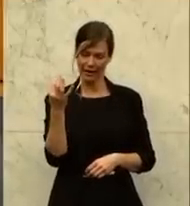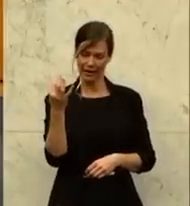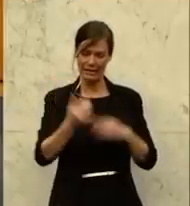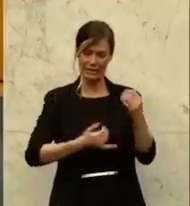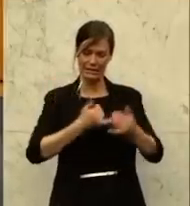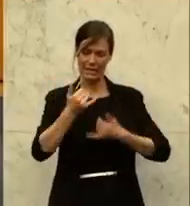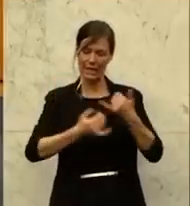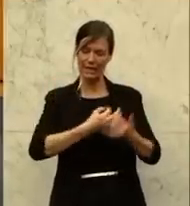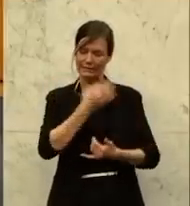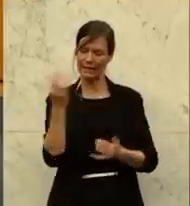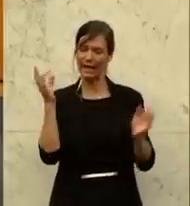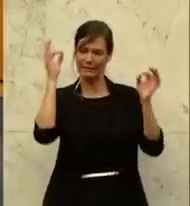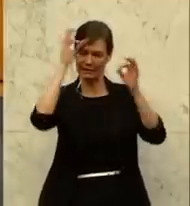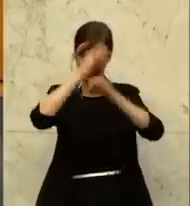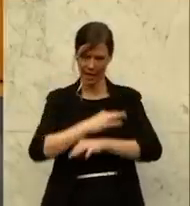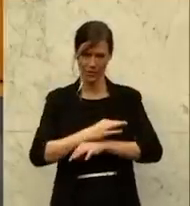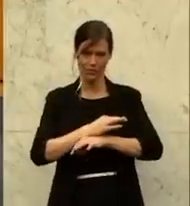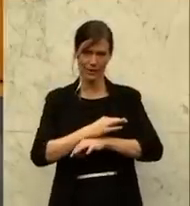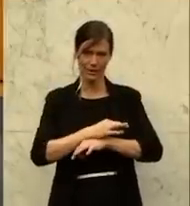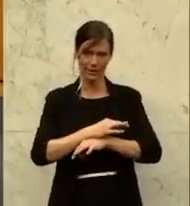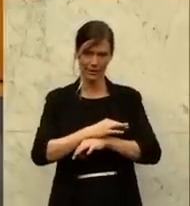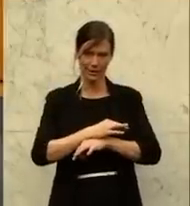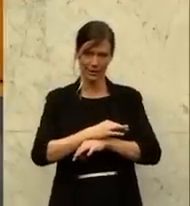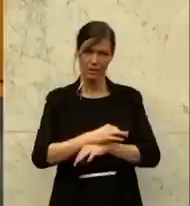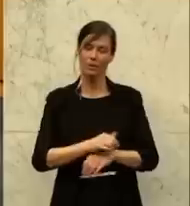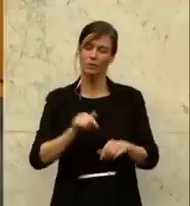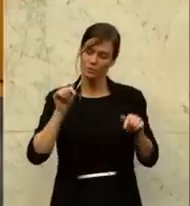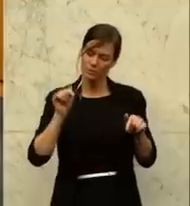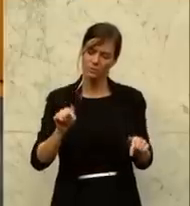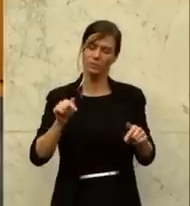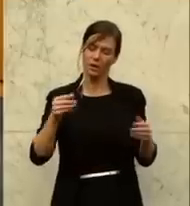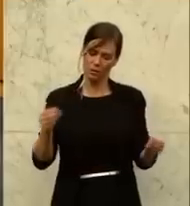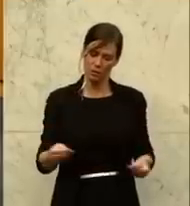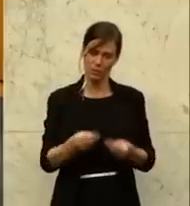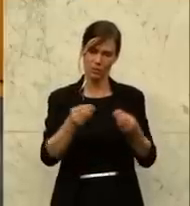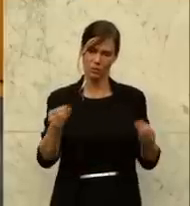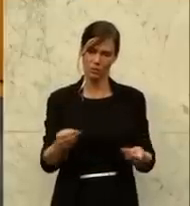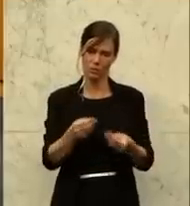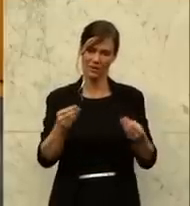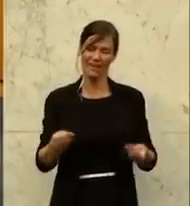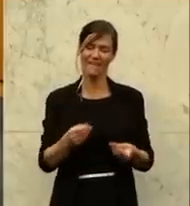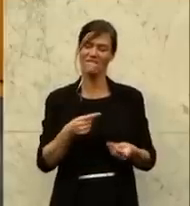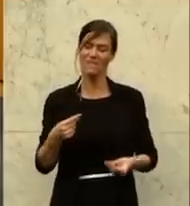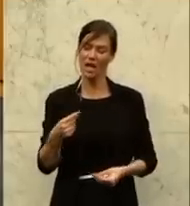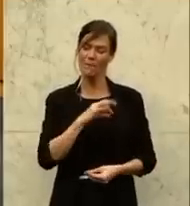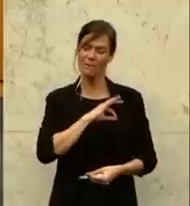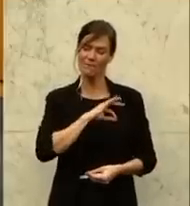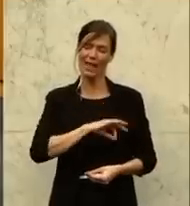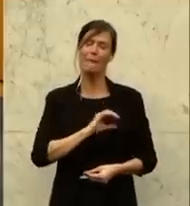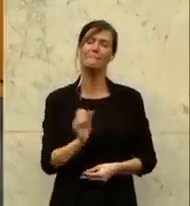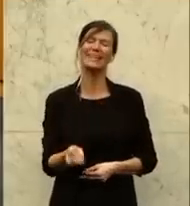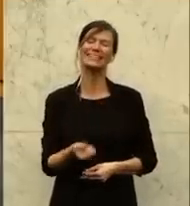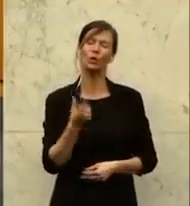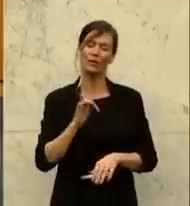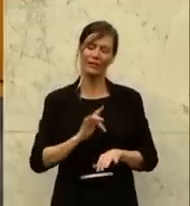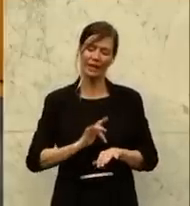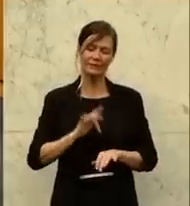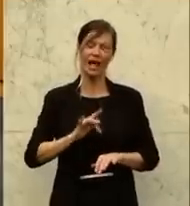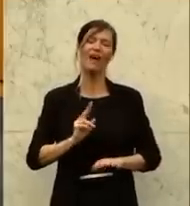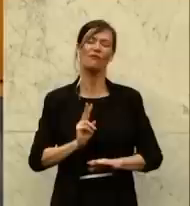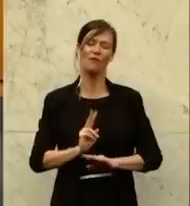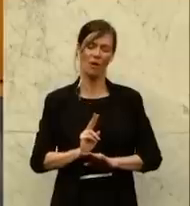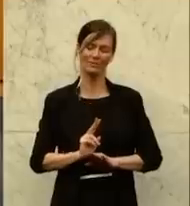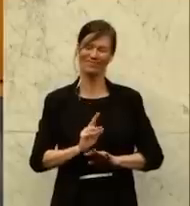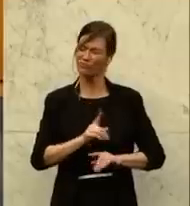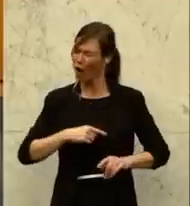Jahrestag, den wir hier begeben. Und dieser traurige Anlass, der verpflichtet uns im Besonderen, uns alle, von der